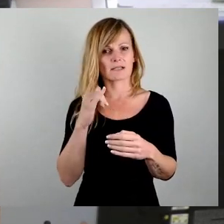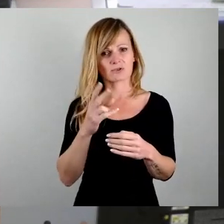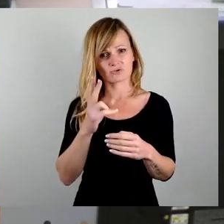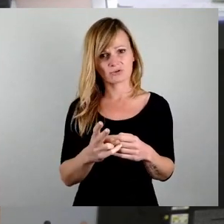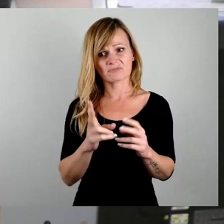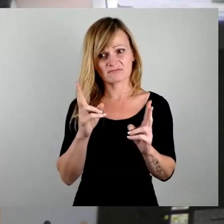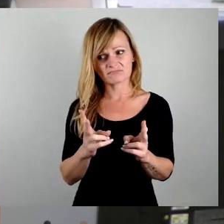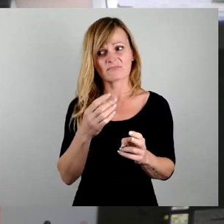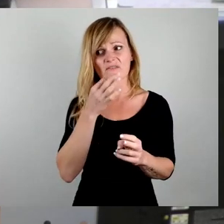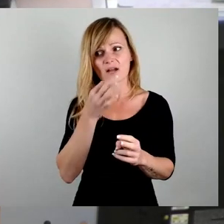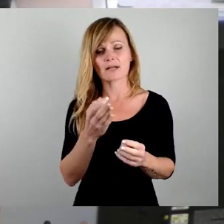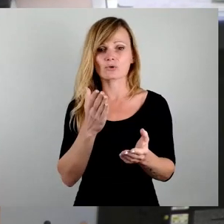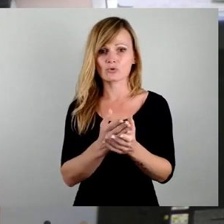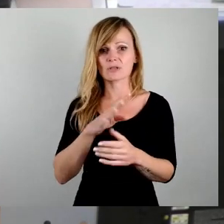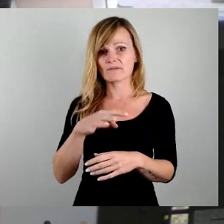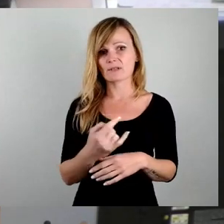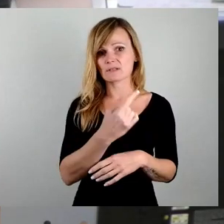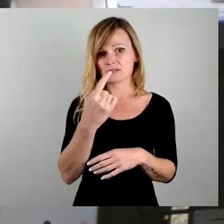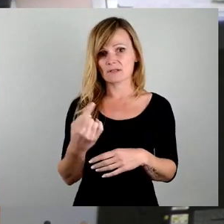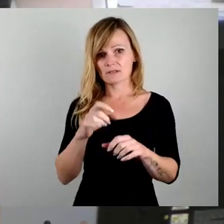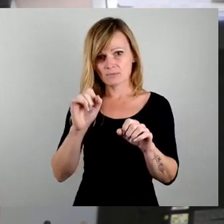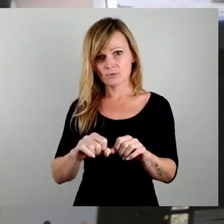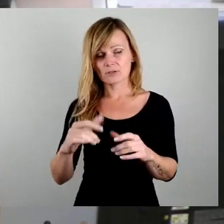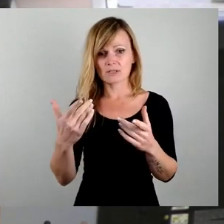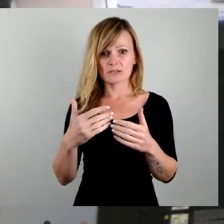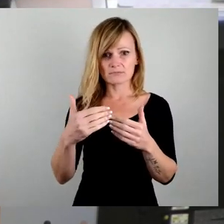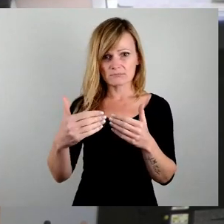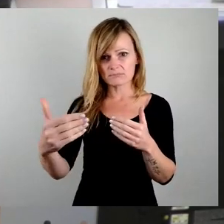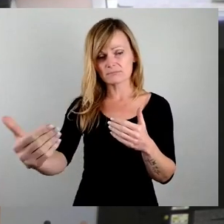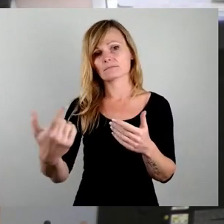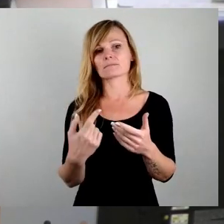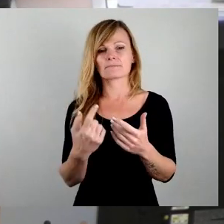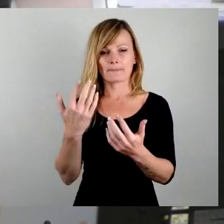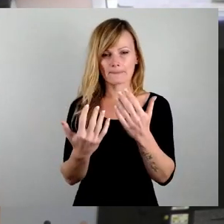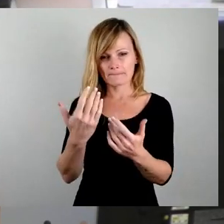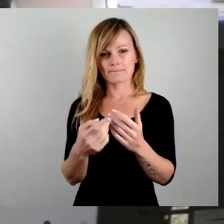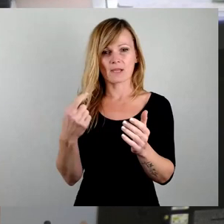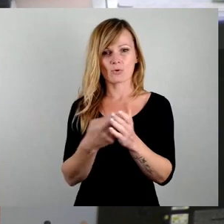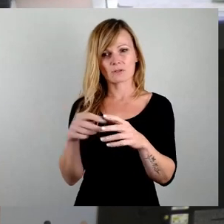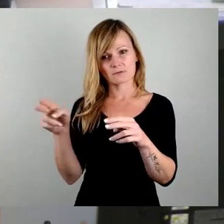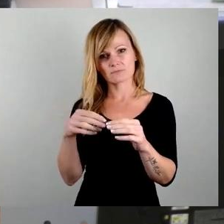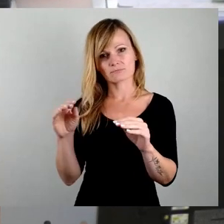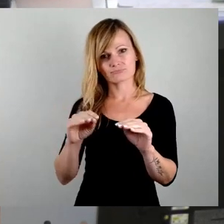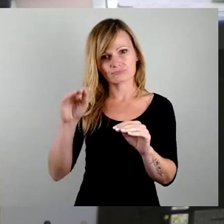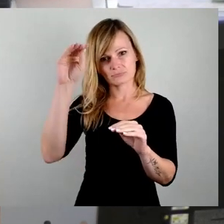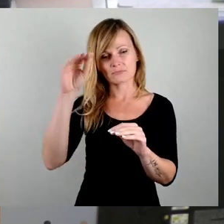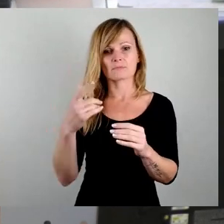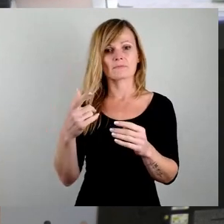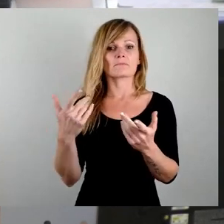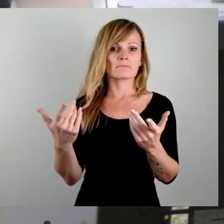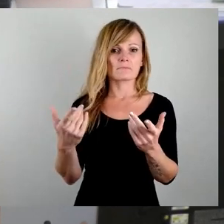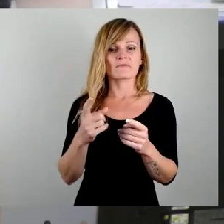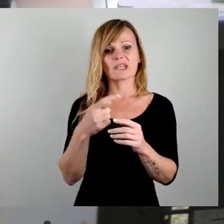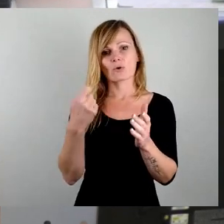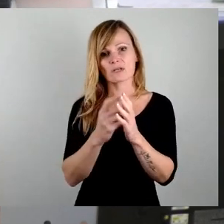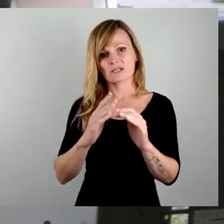einspielbar oder müsste man das nicht über einen längeren Zeitraum rechnen und wären dann vielleicht gar nicht die Subventionen nötig. Das wird